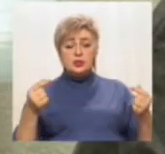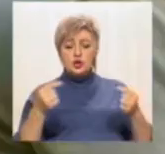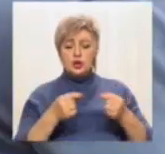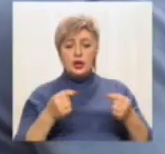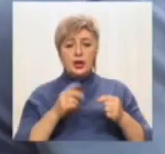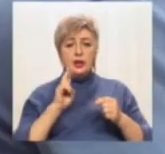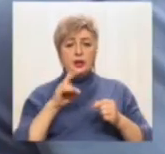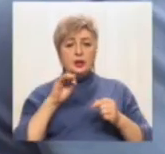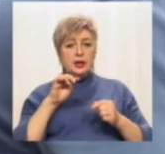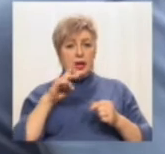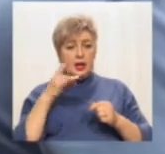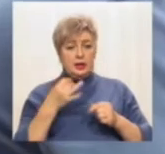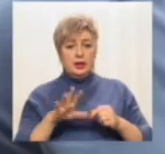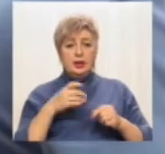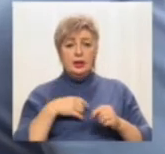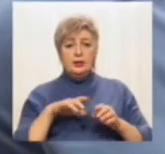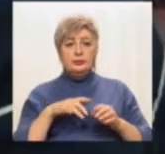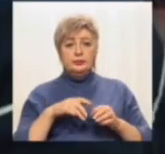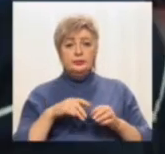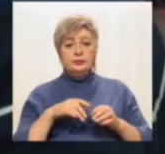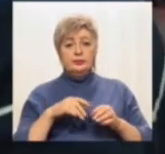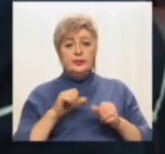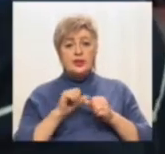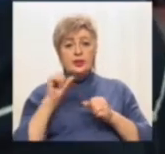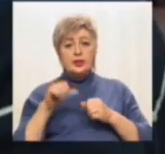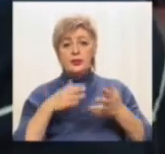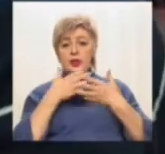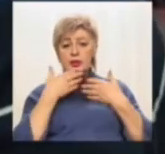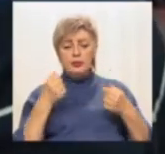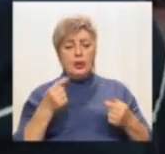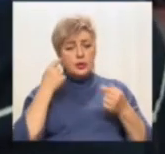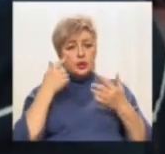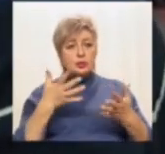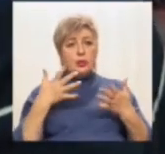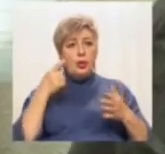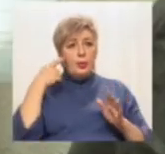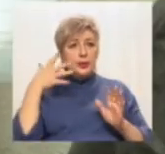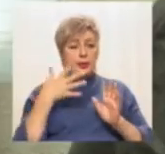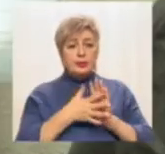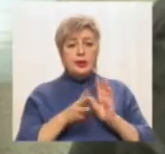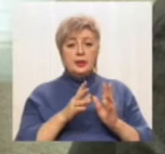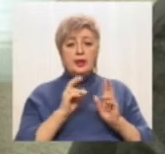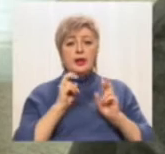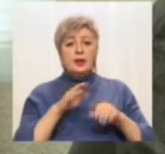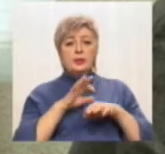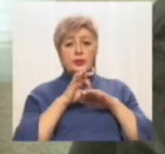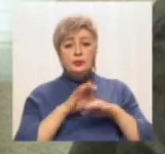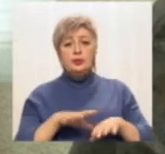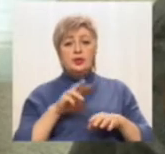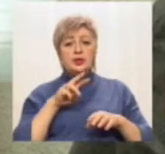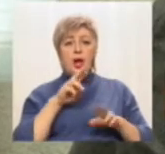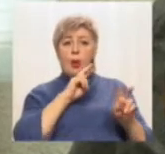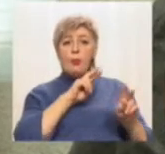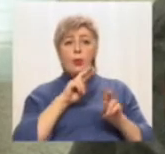виконання процедур та допускає тлумачення понять. Зокрема, немає і чіткого розуміння, як проводити післяпроектний моніторинг. У нас